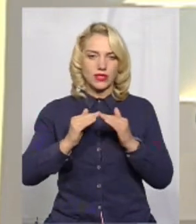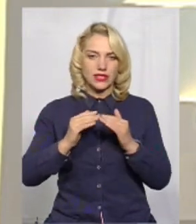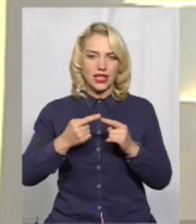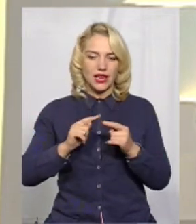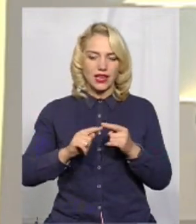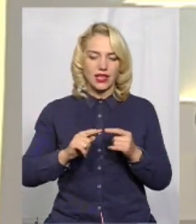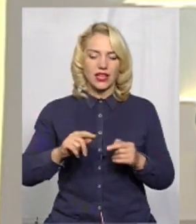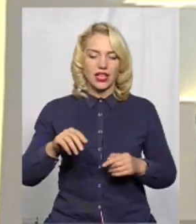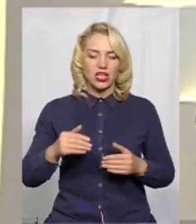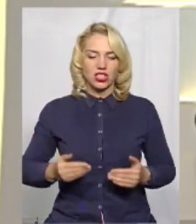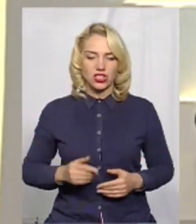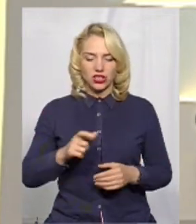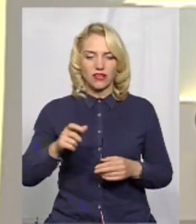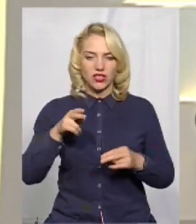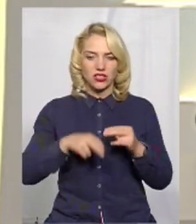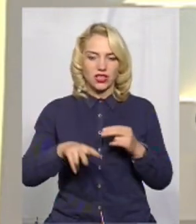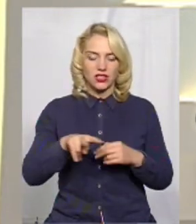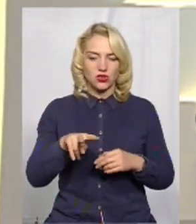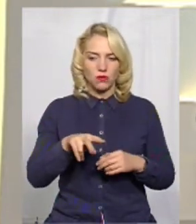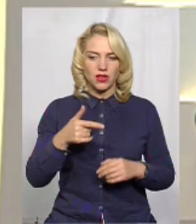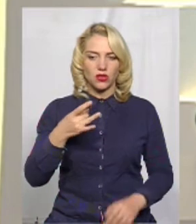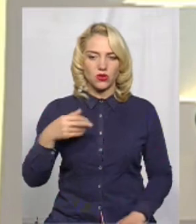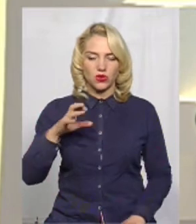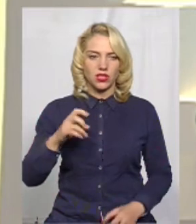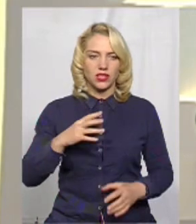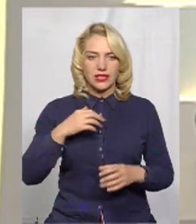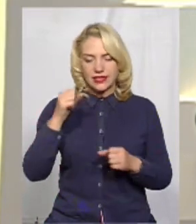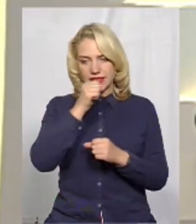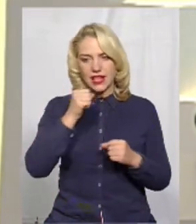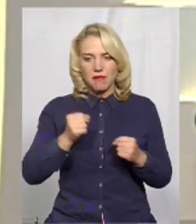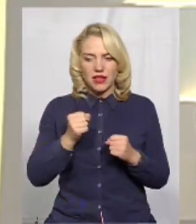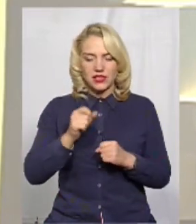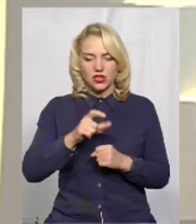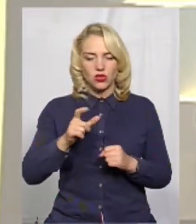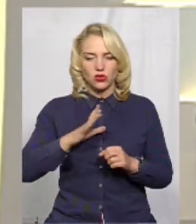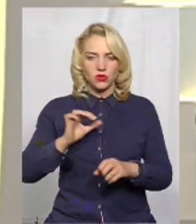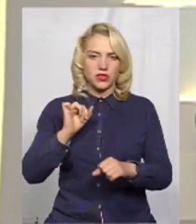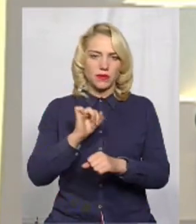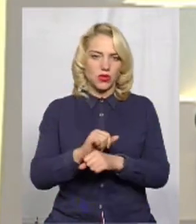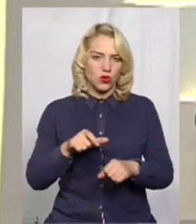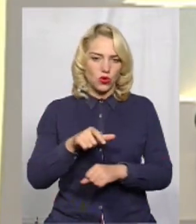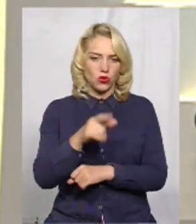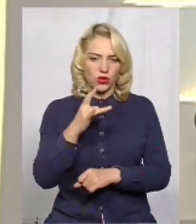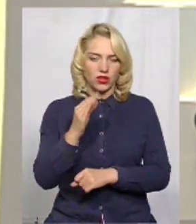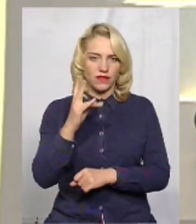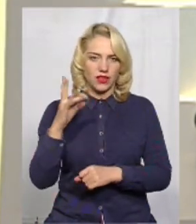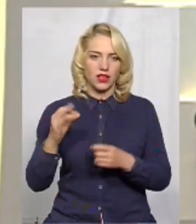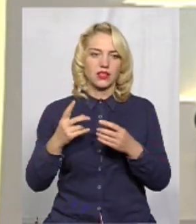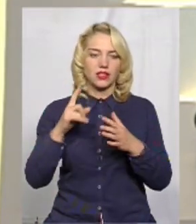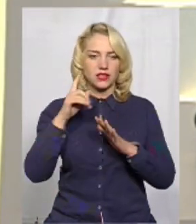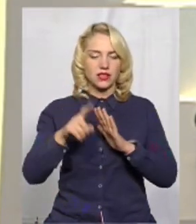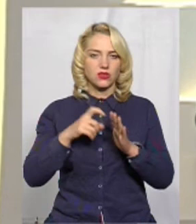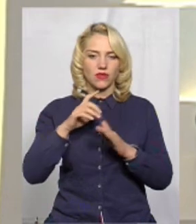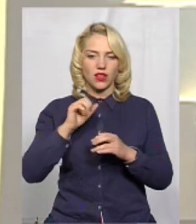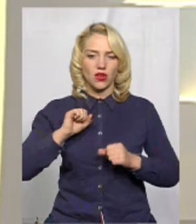наприкінці листопада і навіть у грудні. Торік замерзлі жителі перекривали дорогу на рівне. Як з'ясували мої колеги,